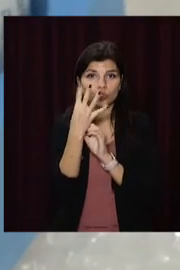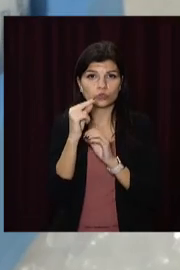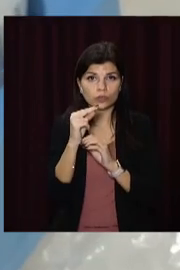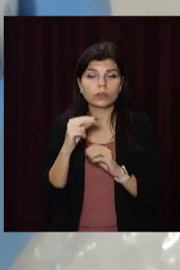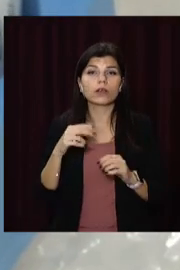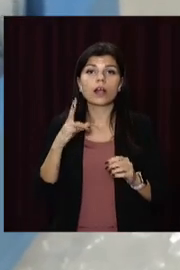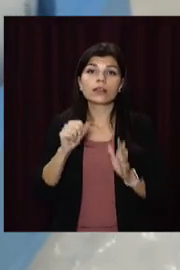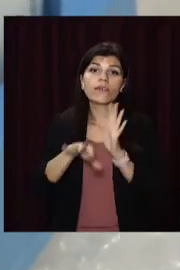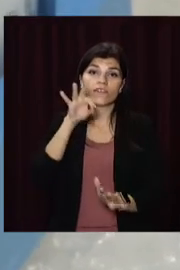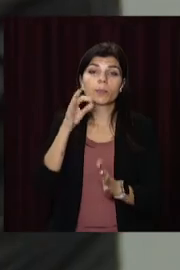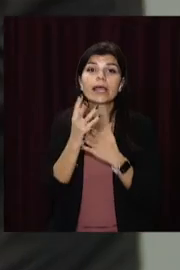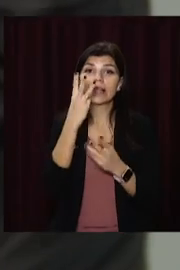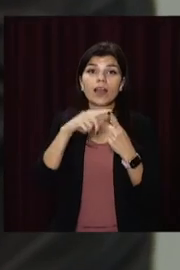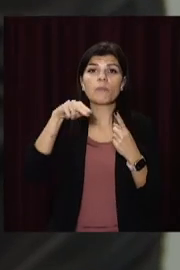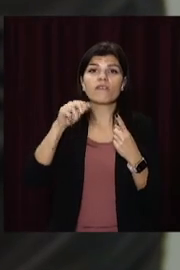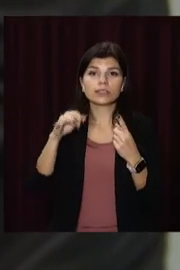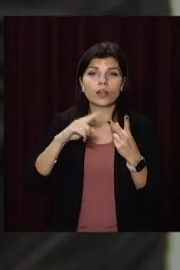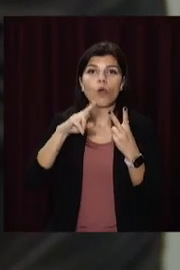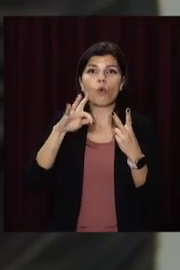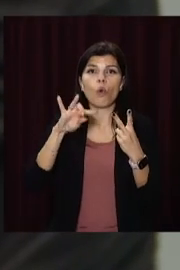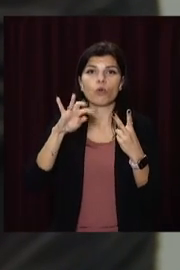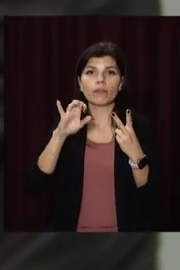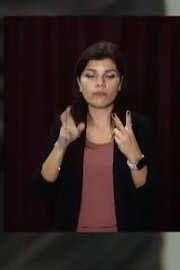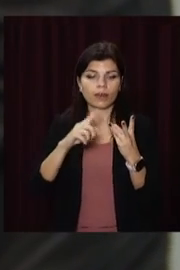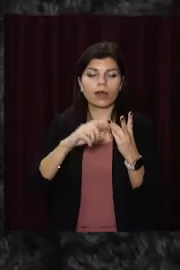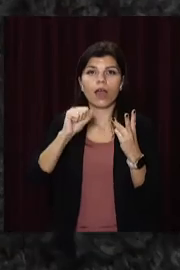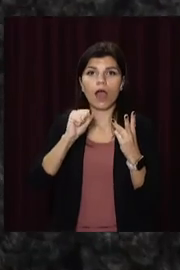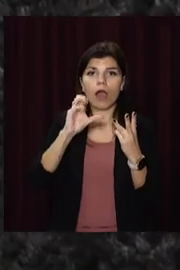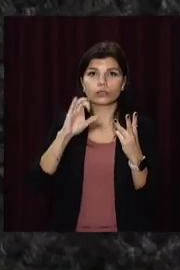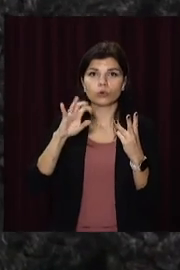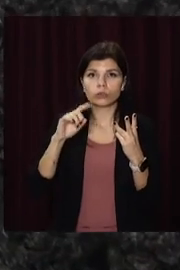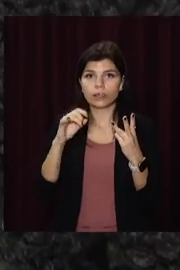Наразі на вибір три вакцини – Pfizer, CoronaVac та AstraZeneca.